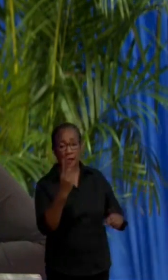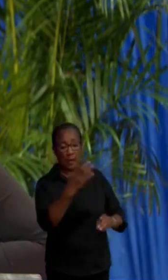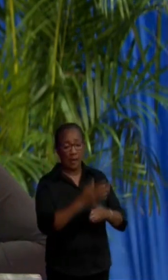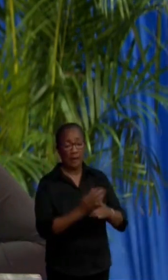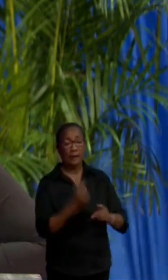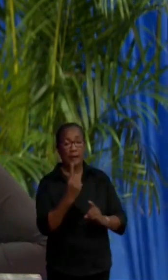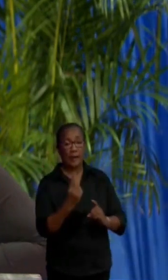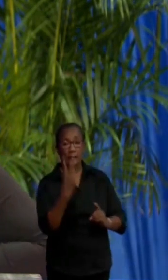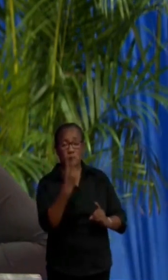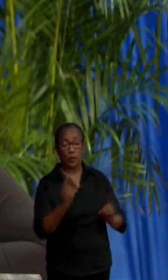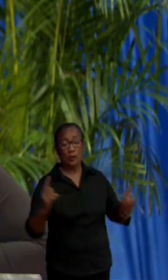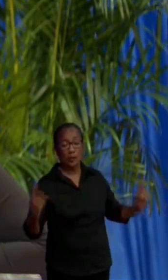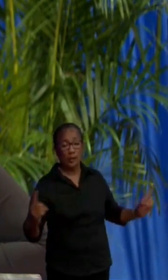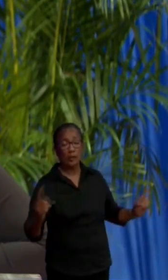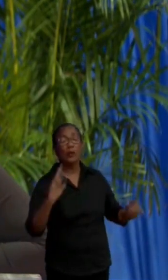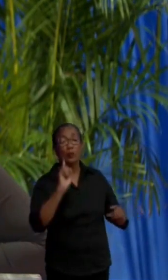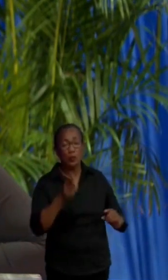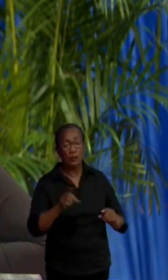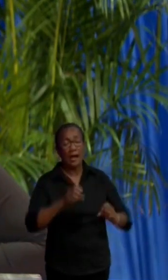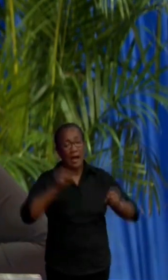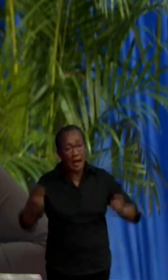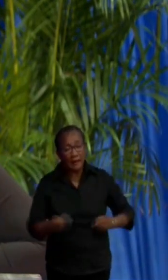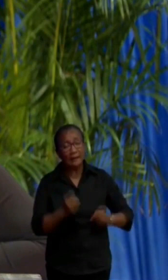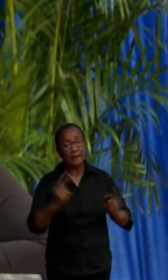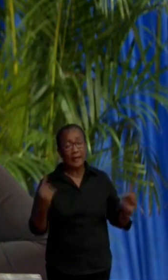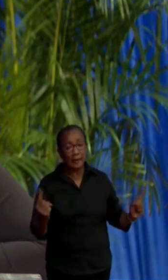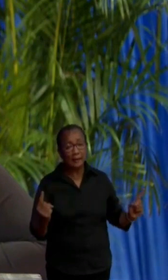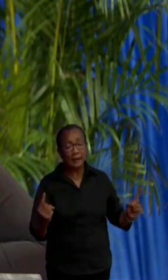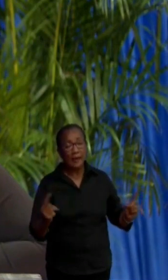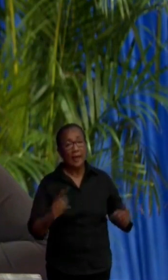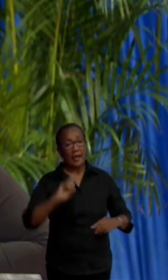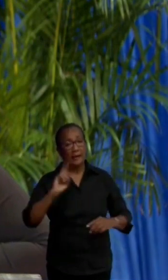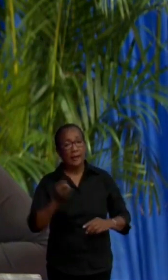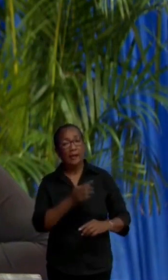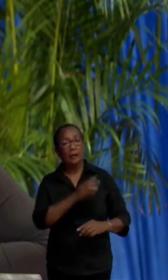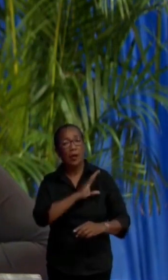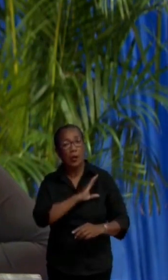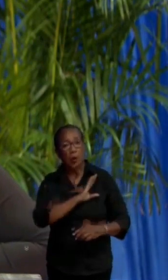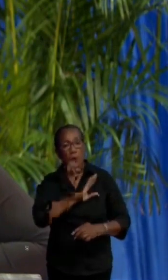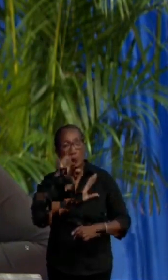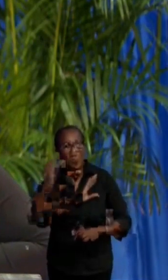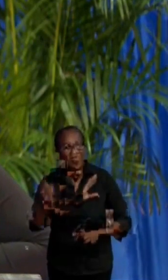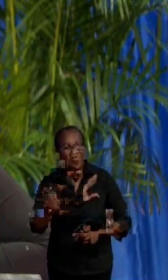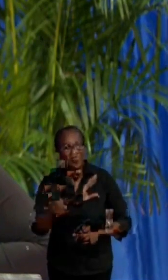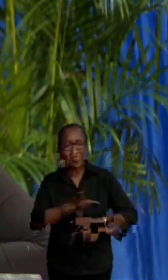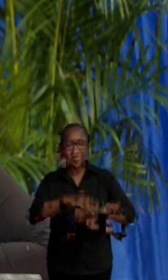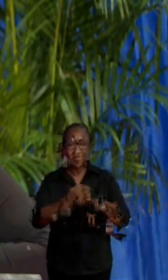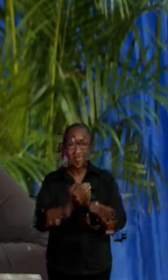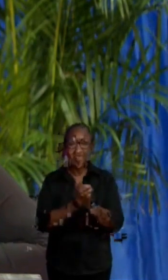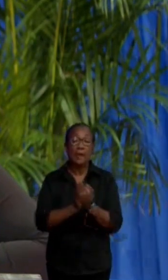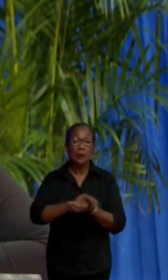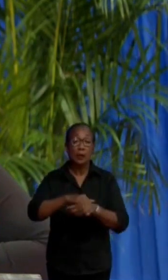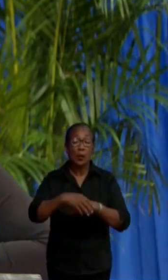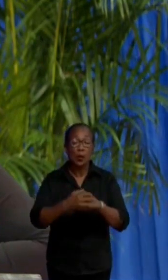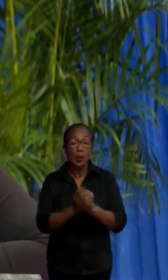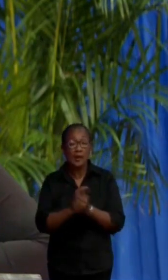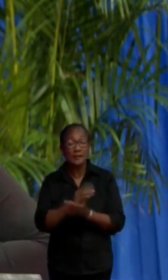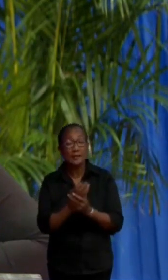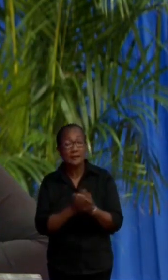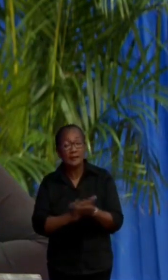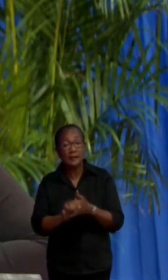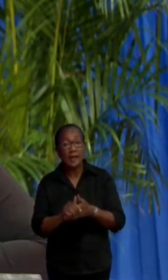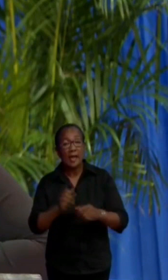constant moeten bewaken en hebben. En daarna dat we regelmatig onze handen met zeep